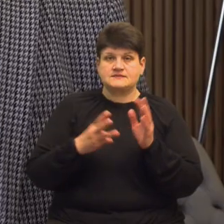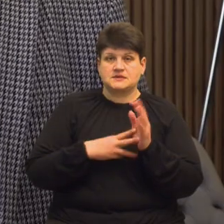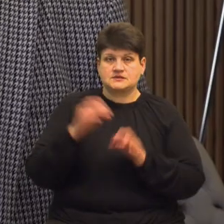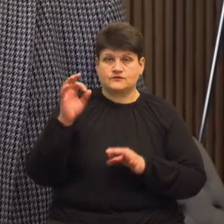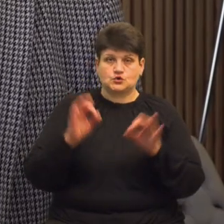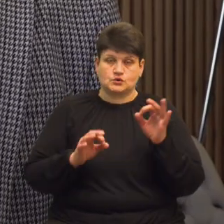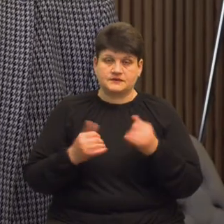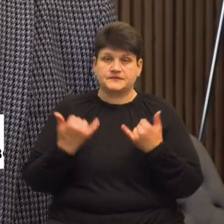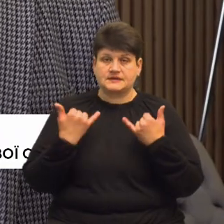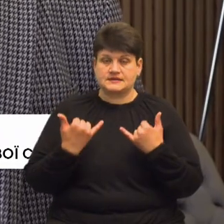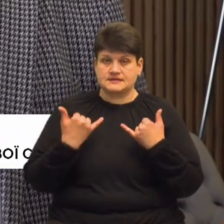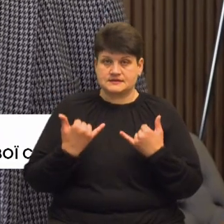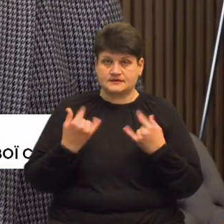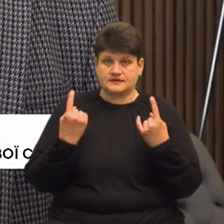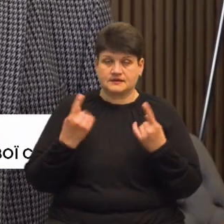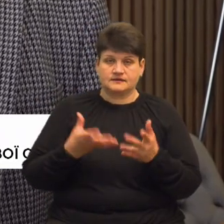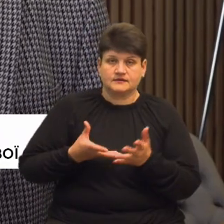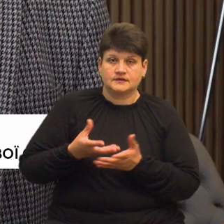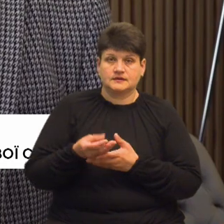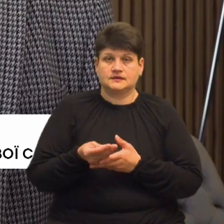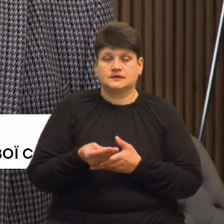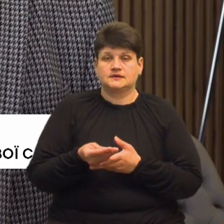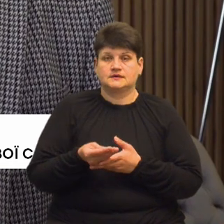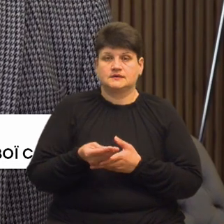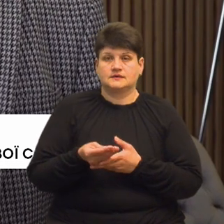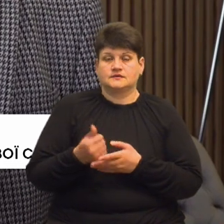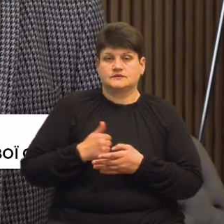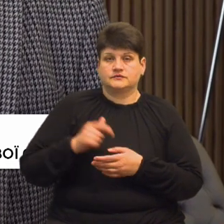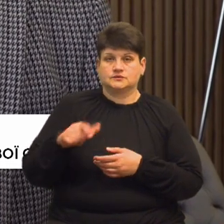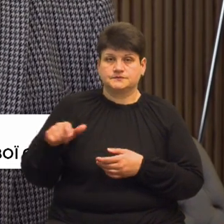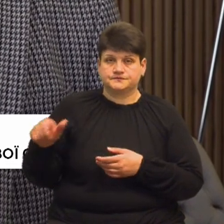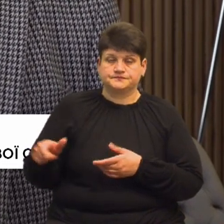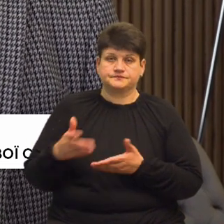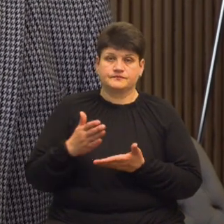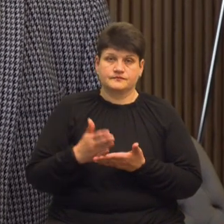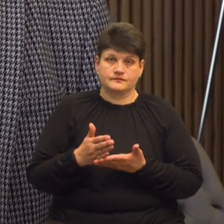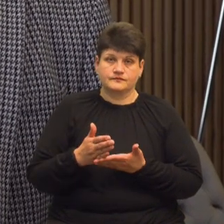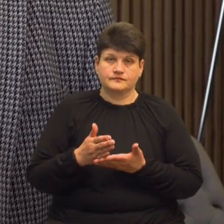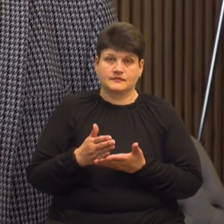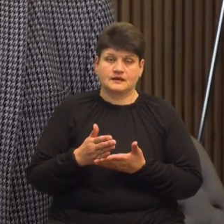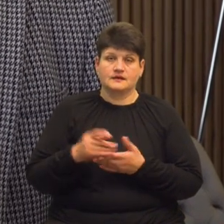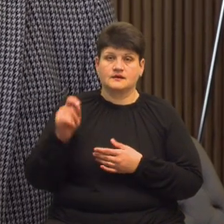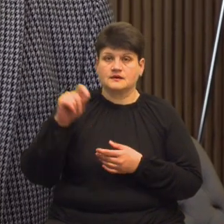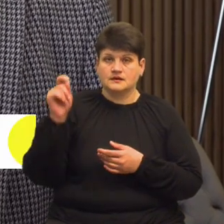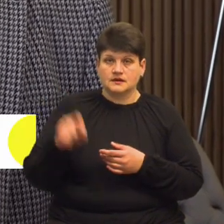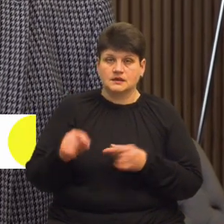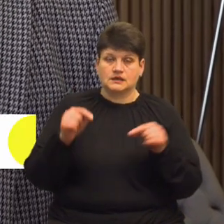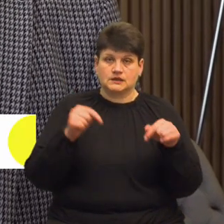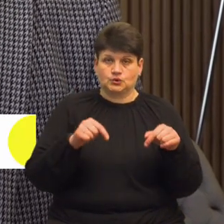Зараз значні виплати воїнам, які перебувають і на фронті, і які тут